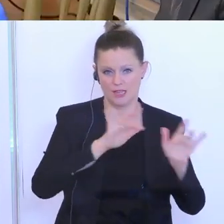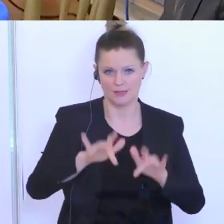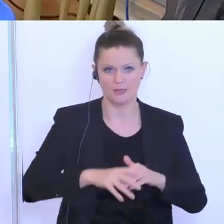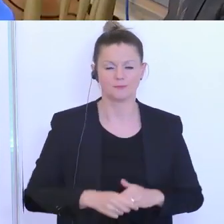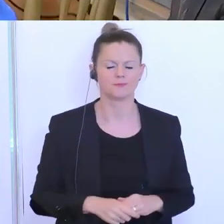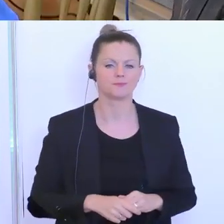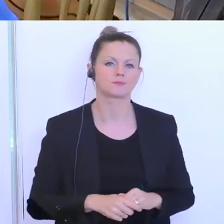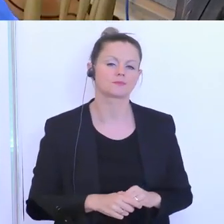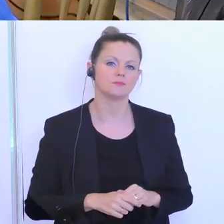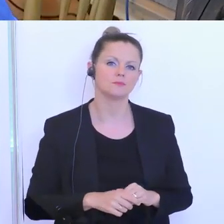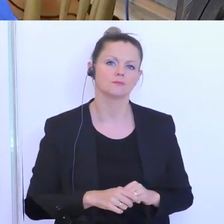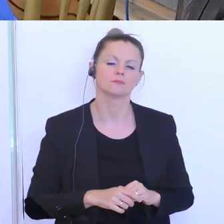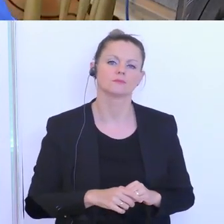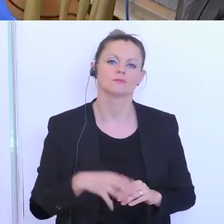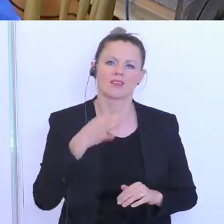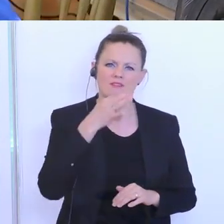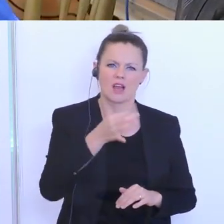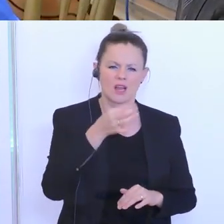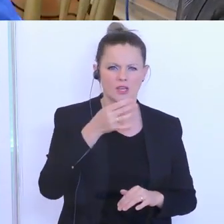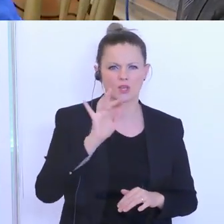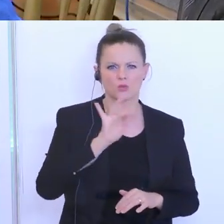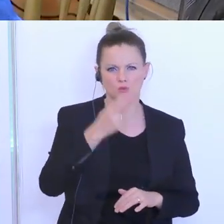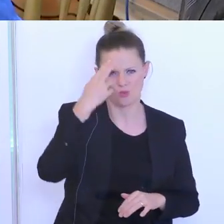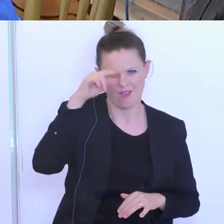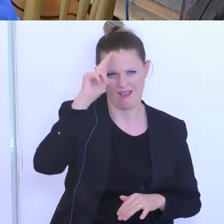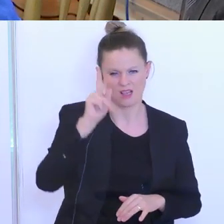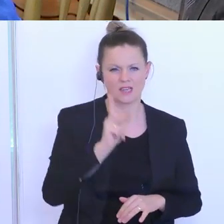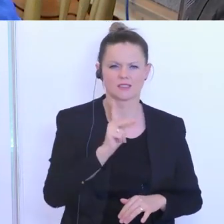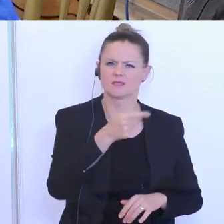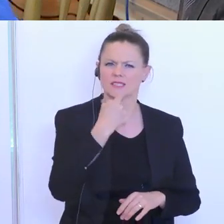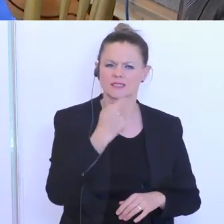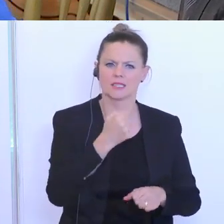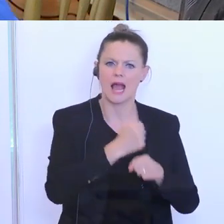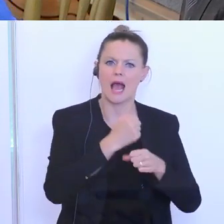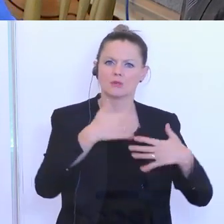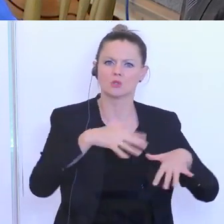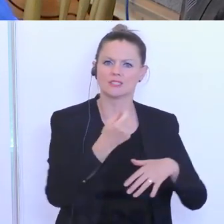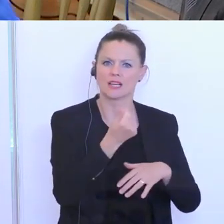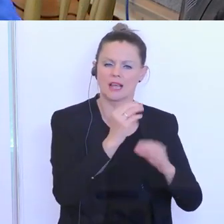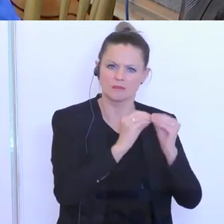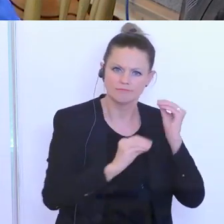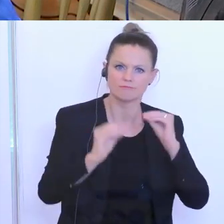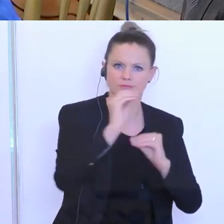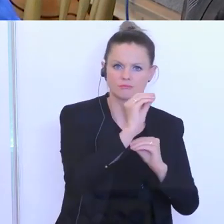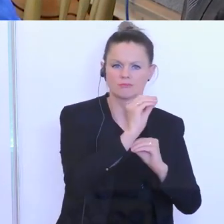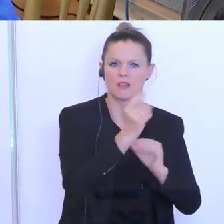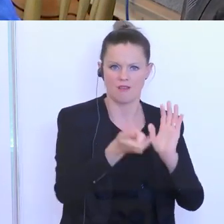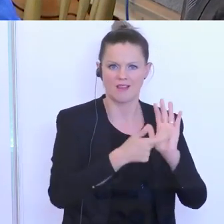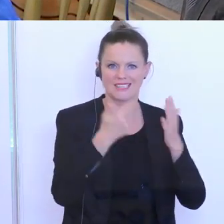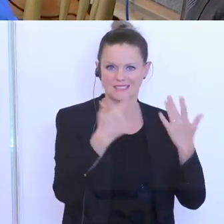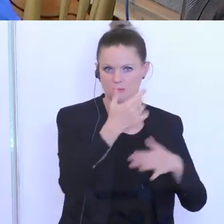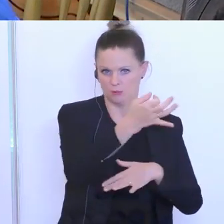Eine Frage an den Herrn Katzian zuerst. Und zwar, Sie haben vorher angesprochen, Arbeitslosengelderhöhung. Sie verlangen 70%.